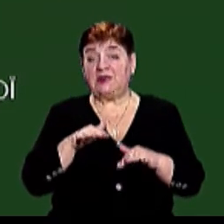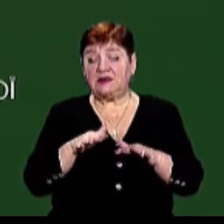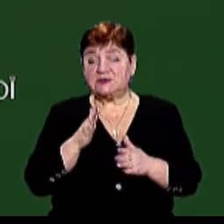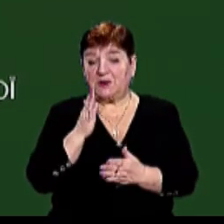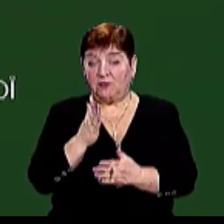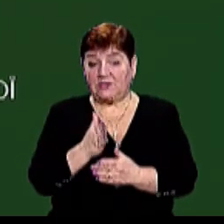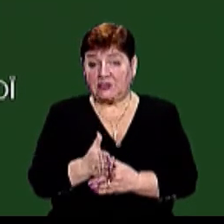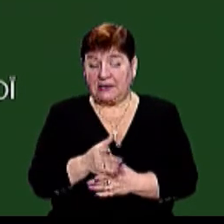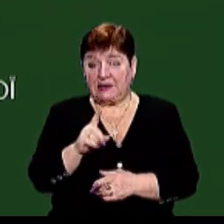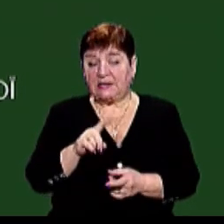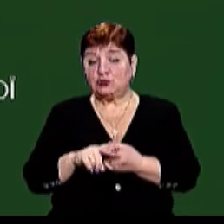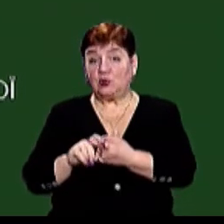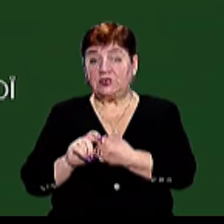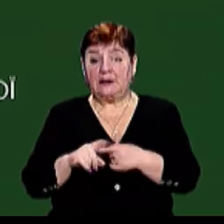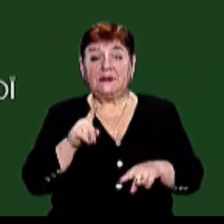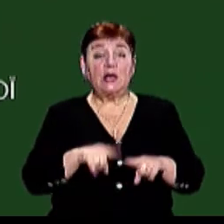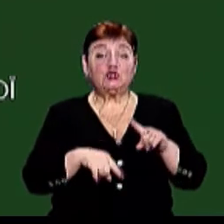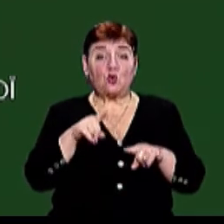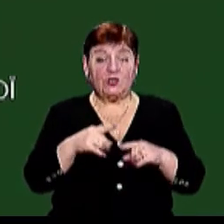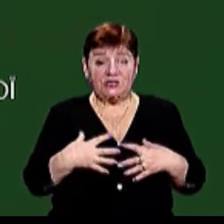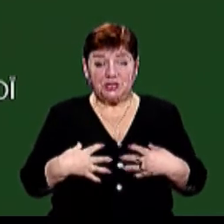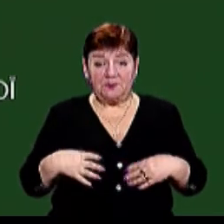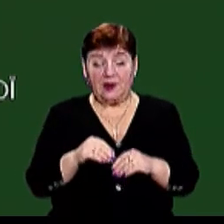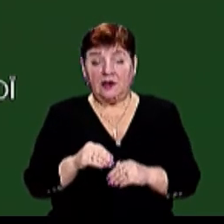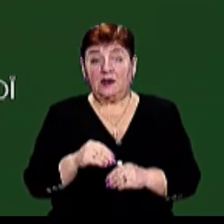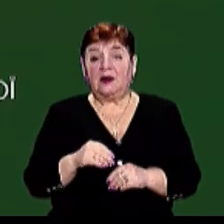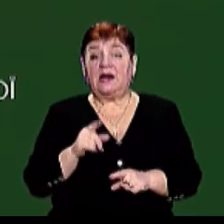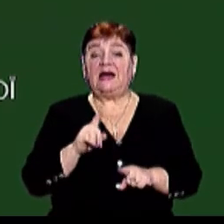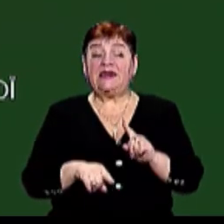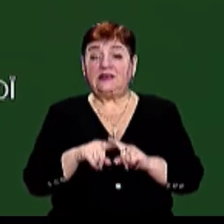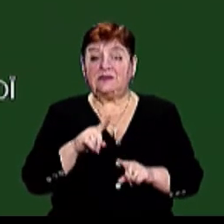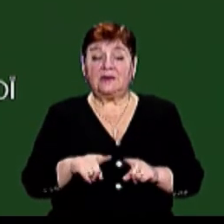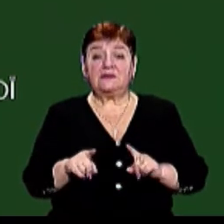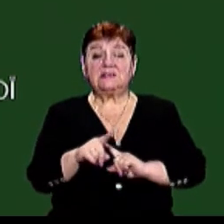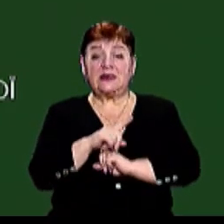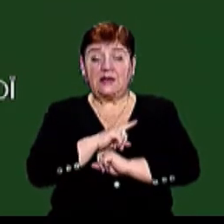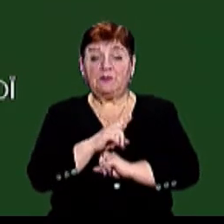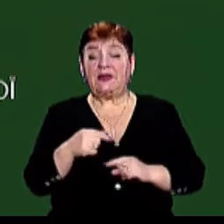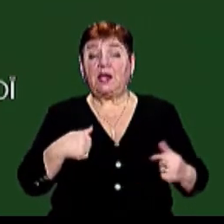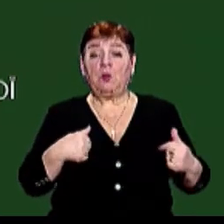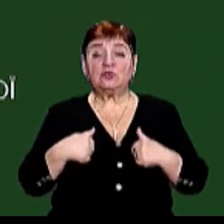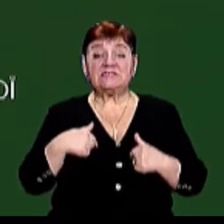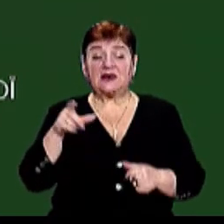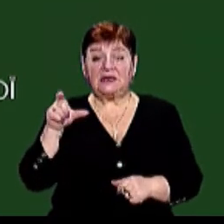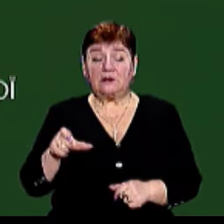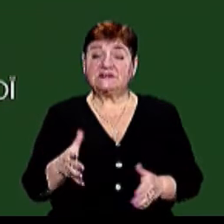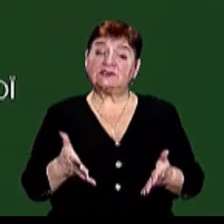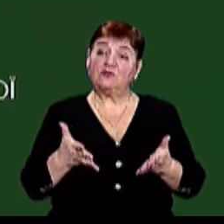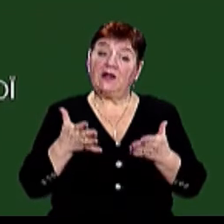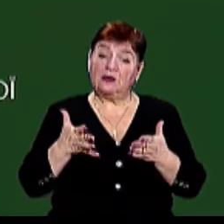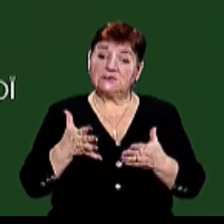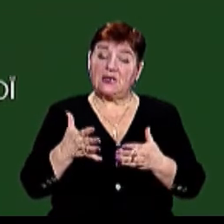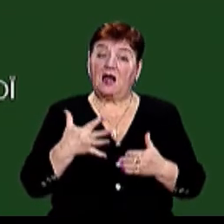встановити контакт з роздичами та рідними загиблих та постраждалого з'ясувати їх